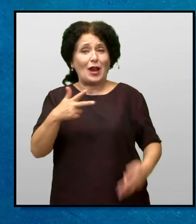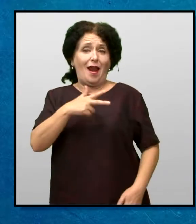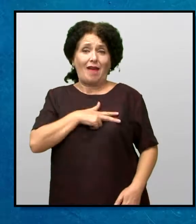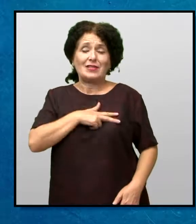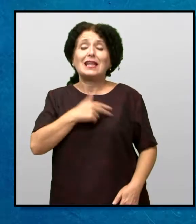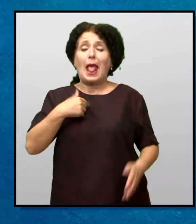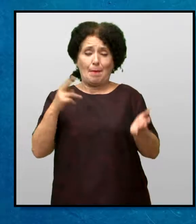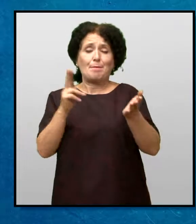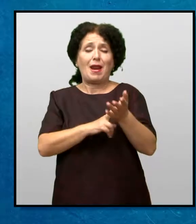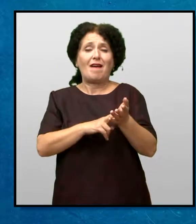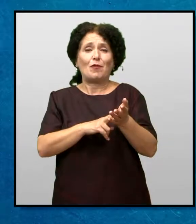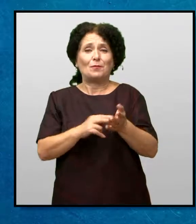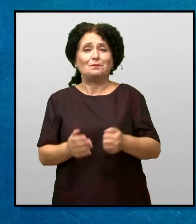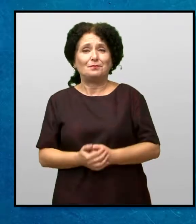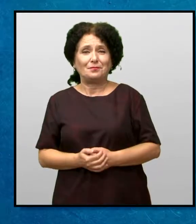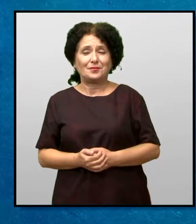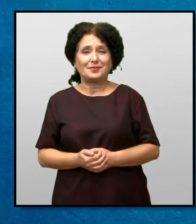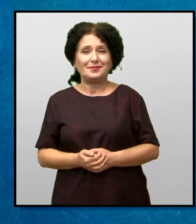И на вистина сум бил во право